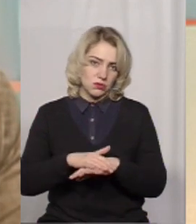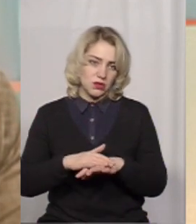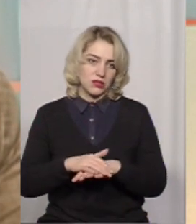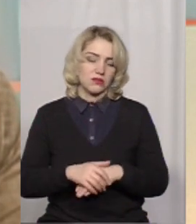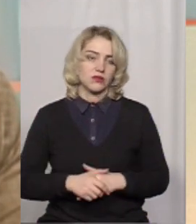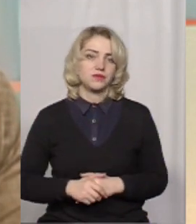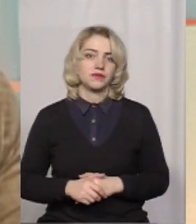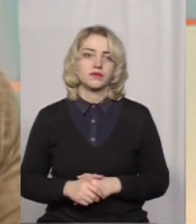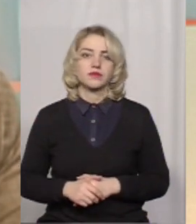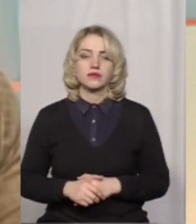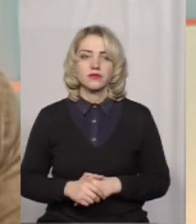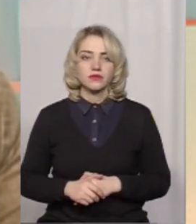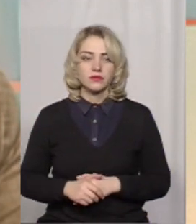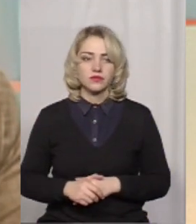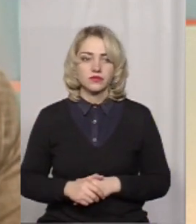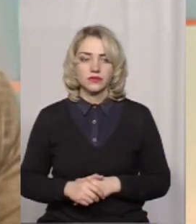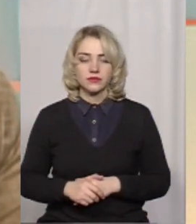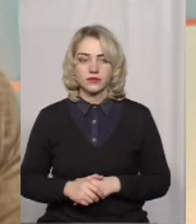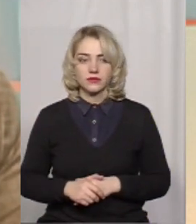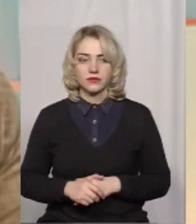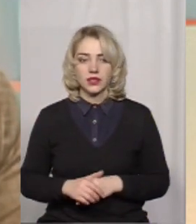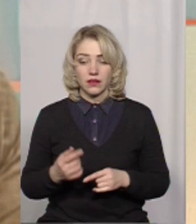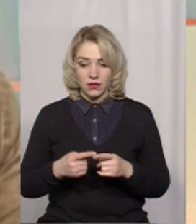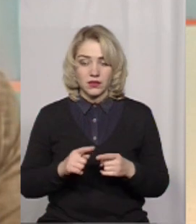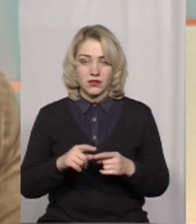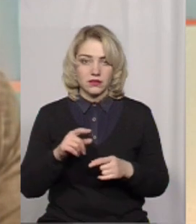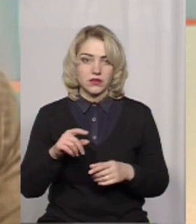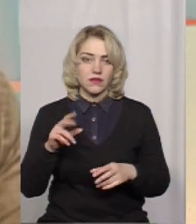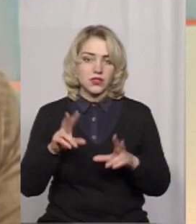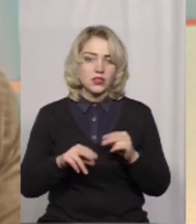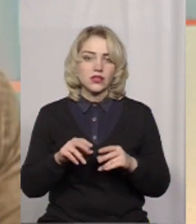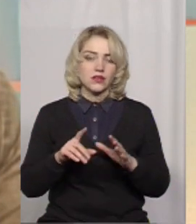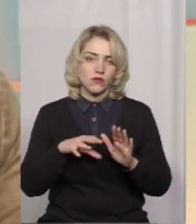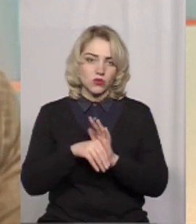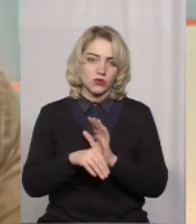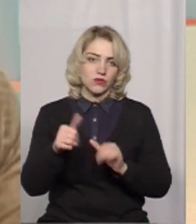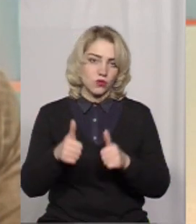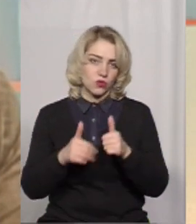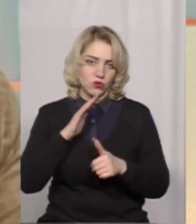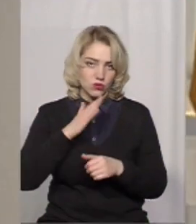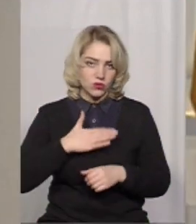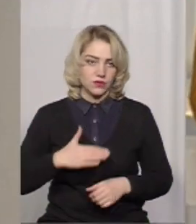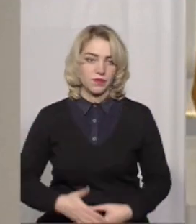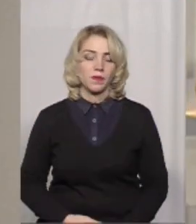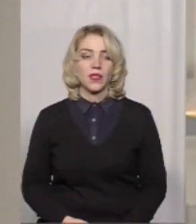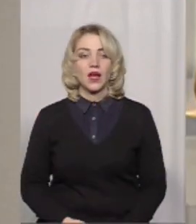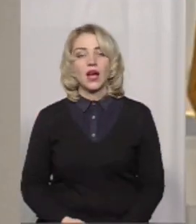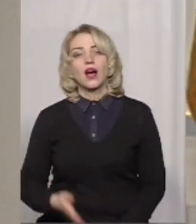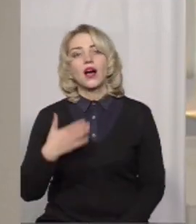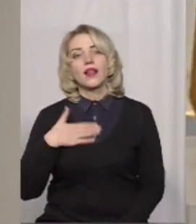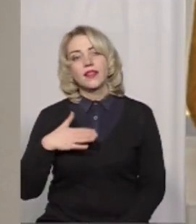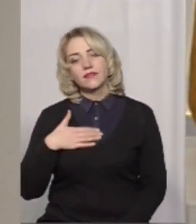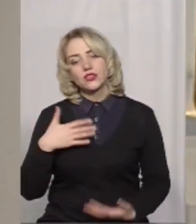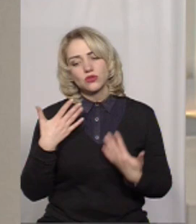дві цілі зачіпаються, його можна подавати на наш конкурс. А навіщо вже